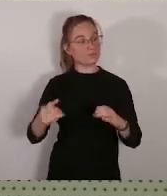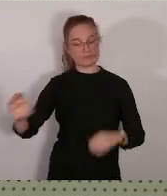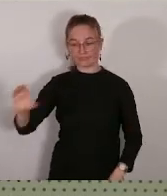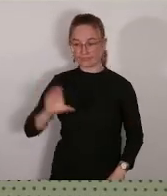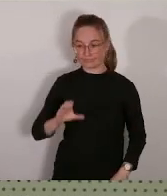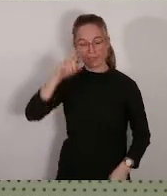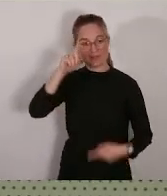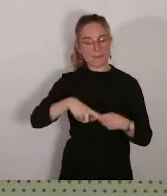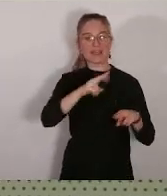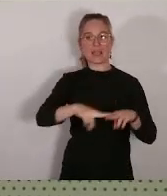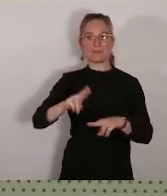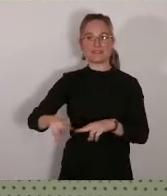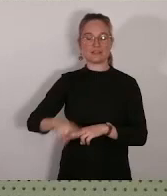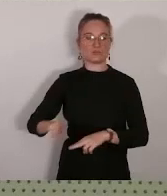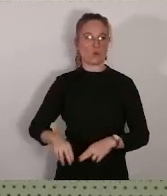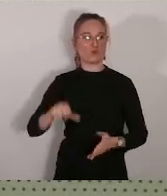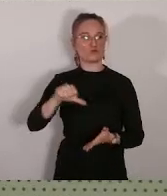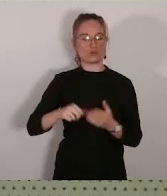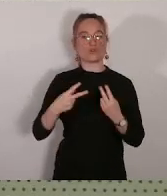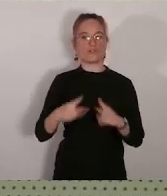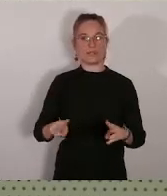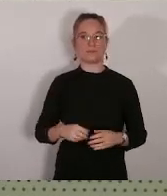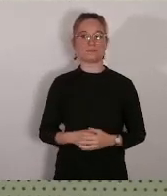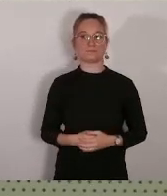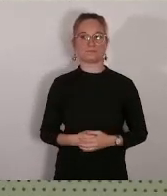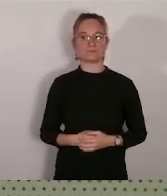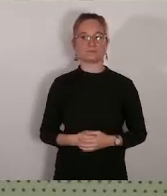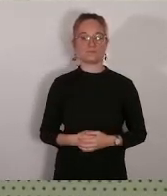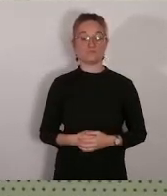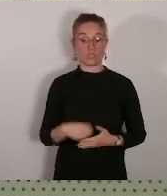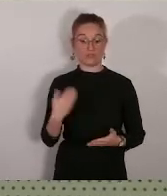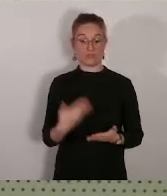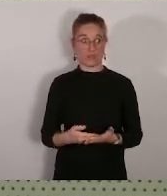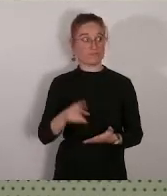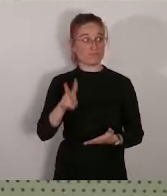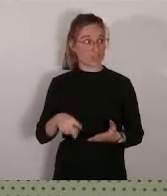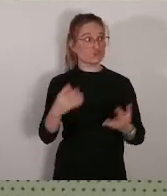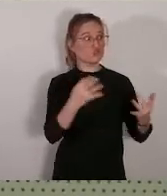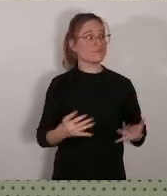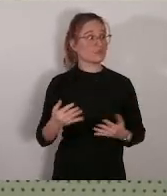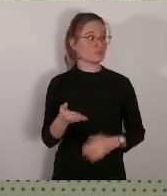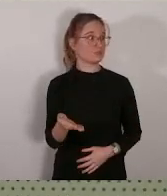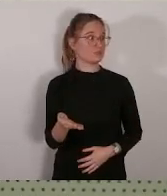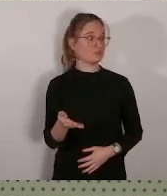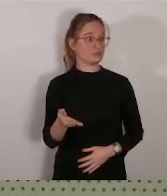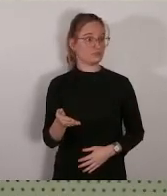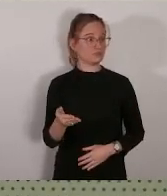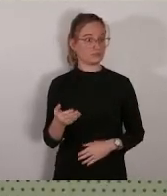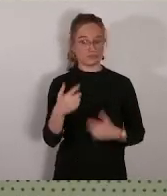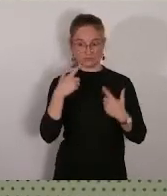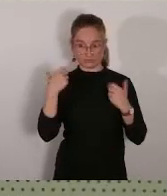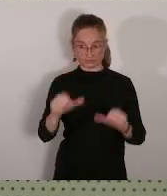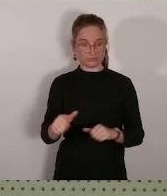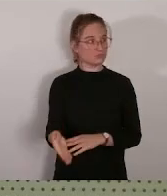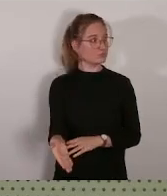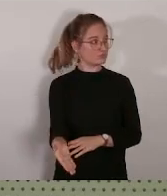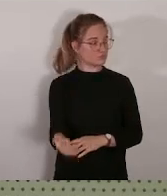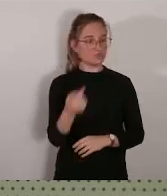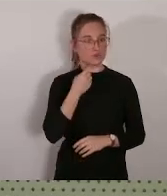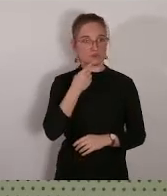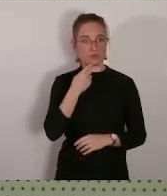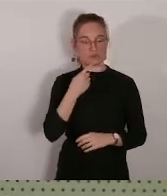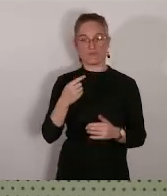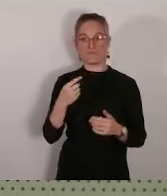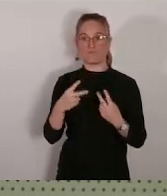que nous montons avec la SPL AIN avec la métropole ça c'est un vrai chiffre et ça ça veut dire quelque chose ça veut dire que la ville de Marseille ne vient que